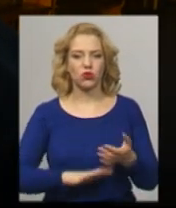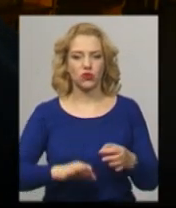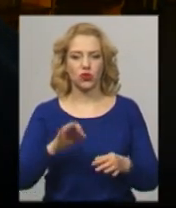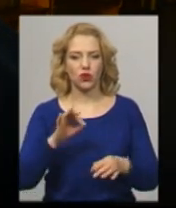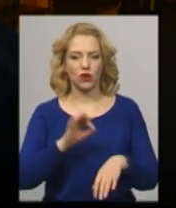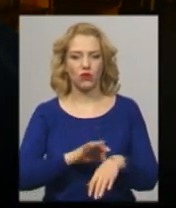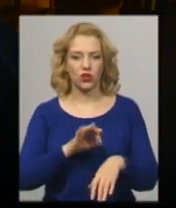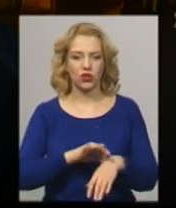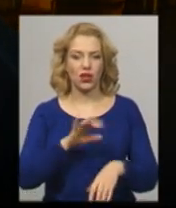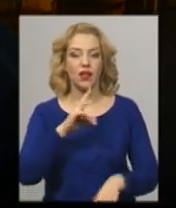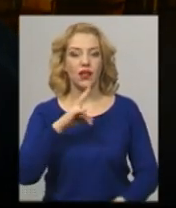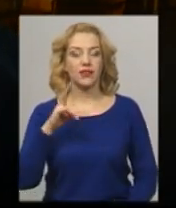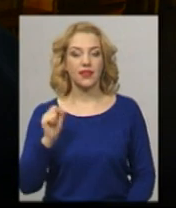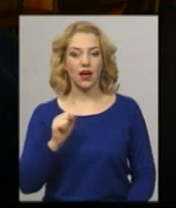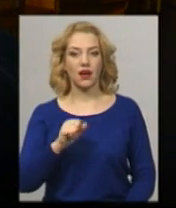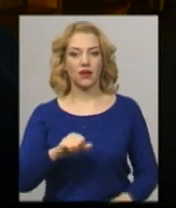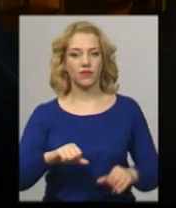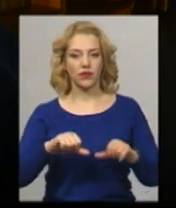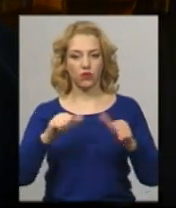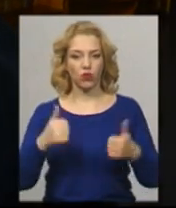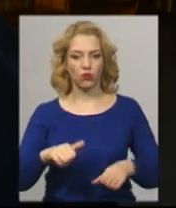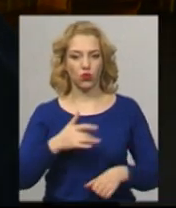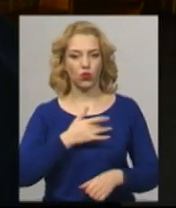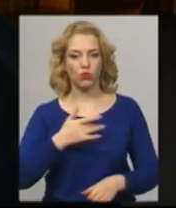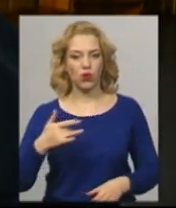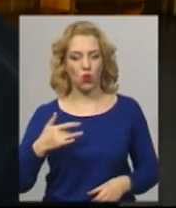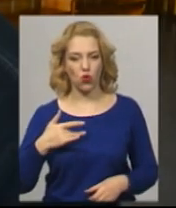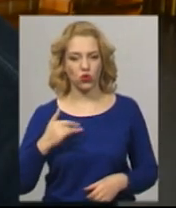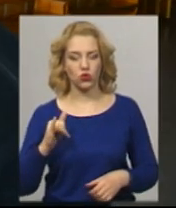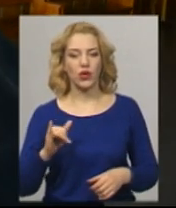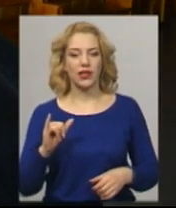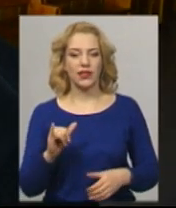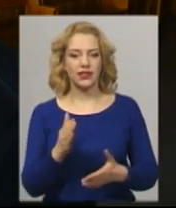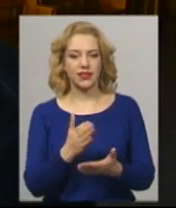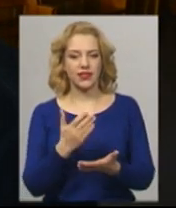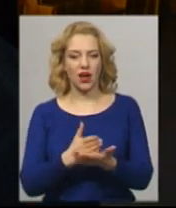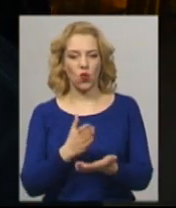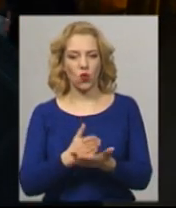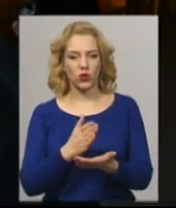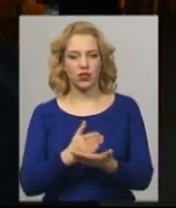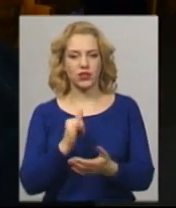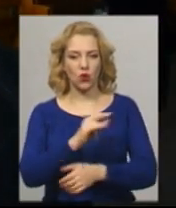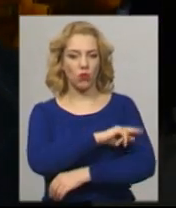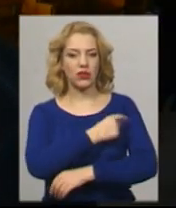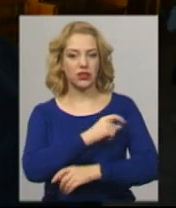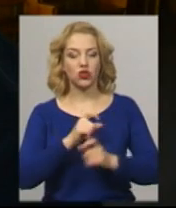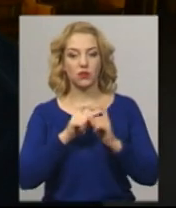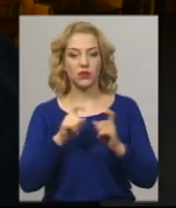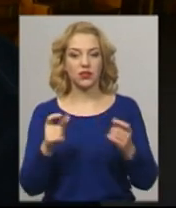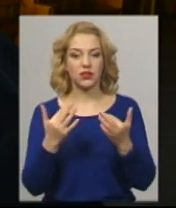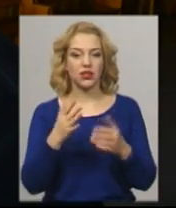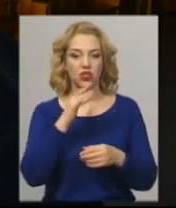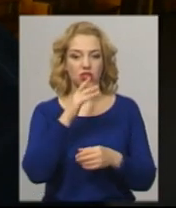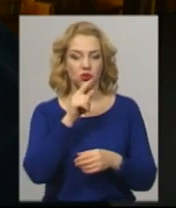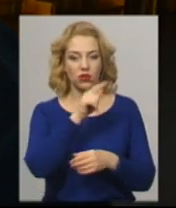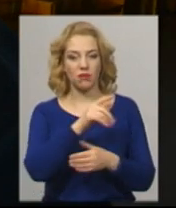форму туберкульоза. І знаходиться в спеціальному медичному заблокі. А скільки часу